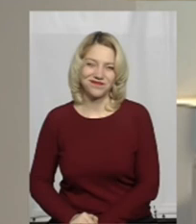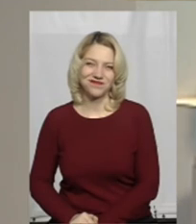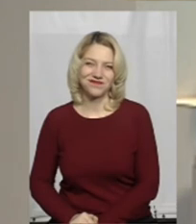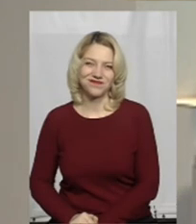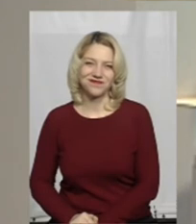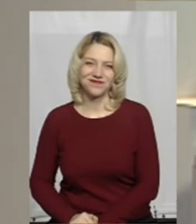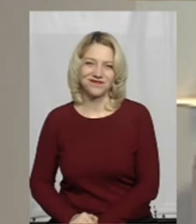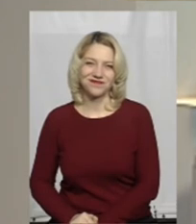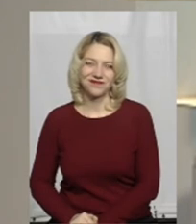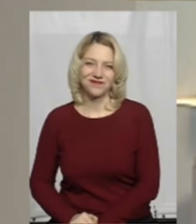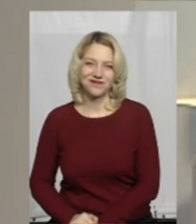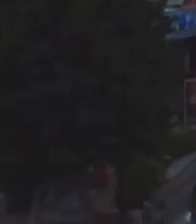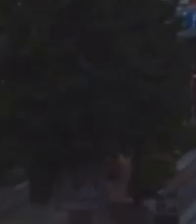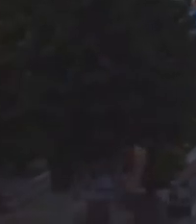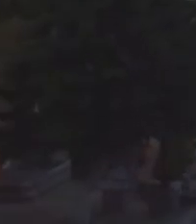Зустрінемося.